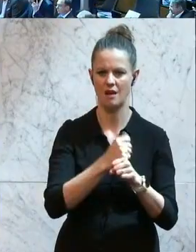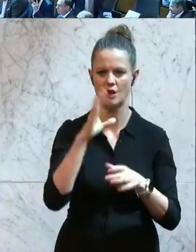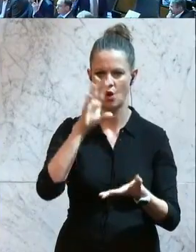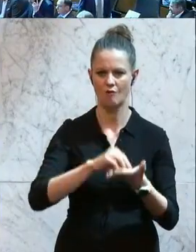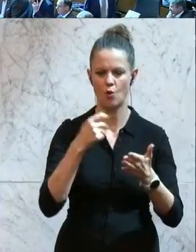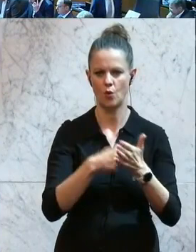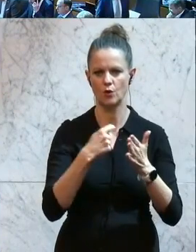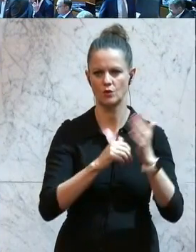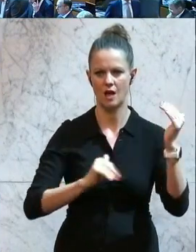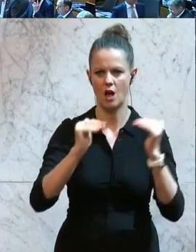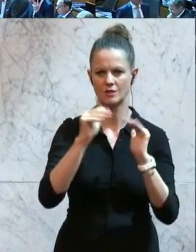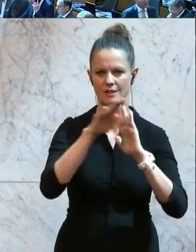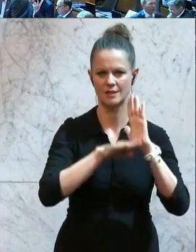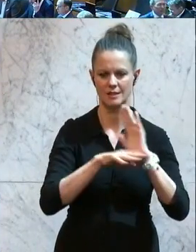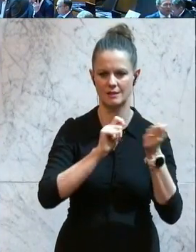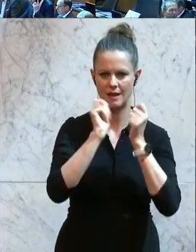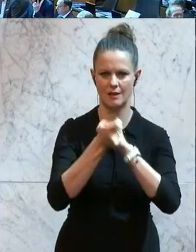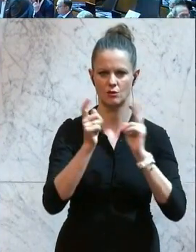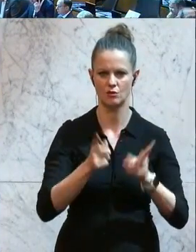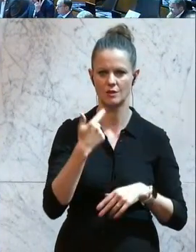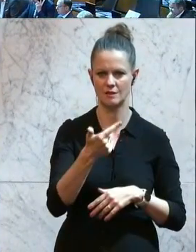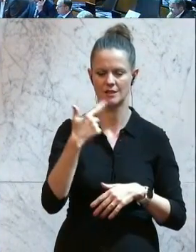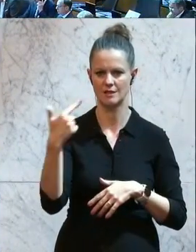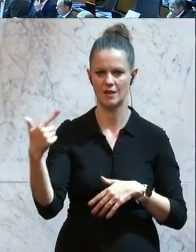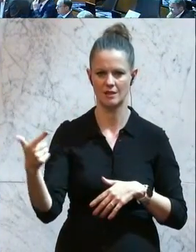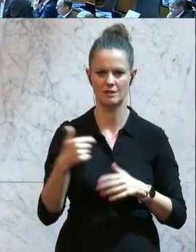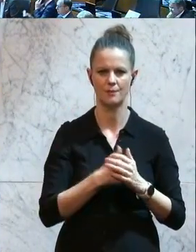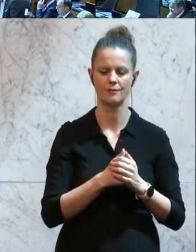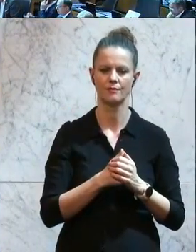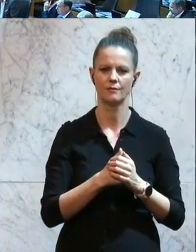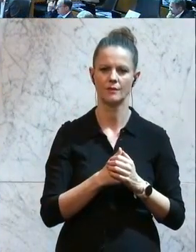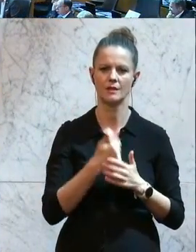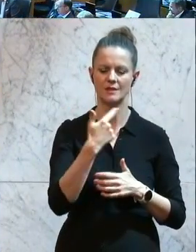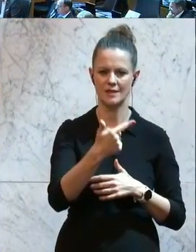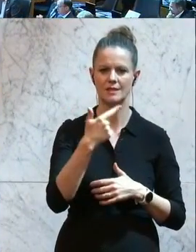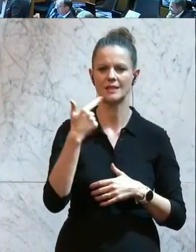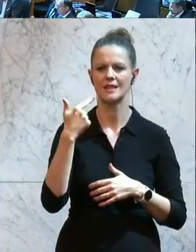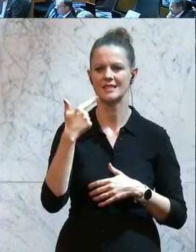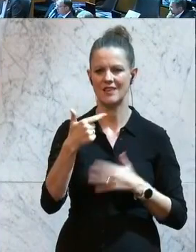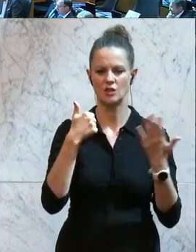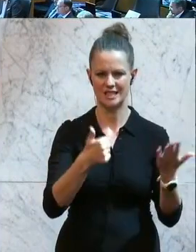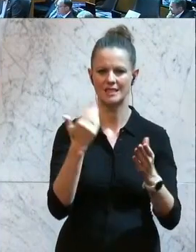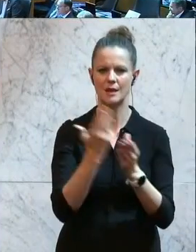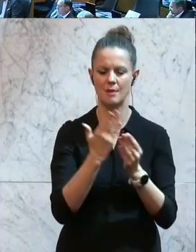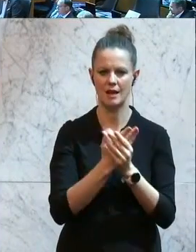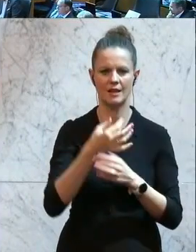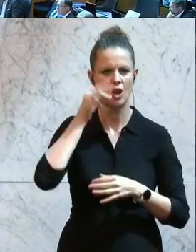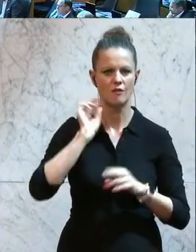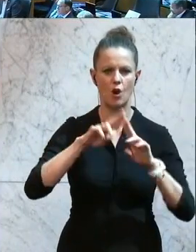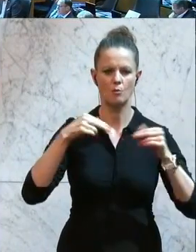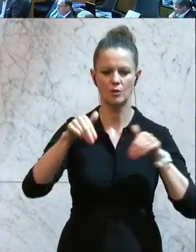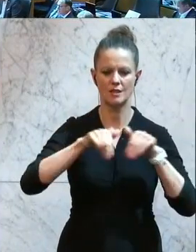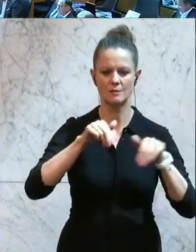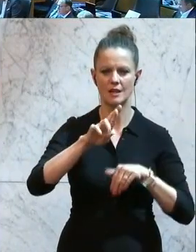Wohnkostenausgleichsgesetz geändert wird in 2062 der Beilagen. Ich darf die Frau Bundesministerin Raabrecht